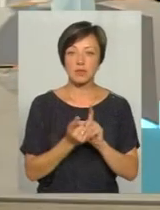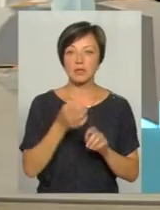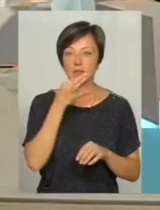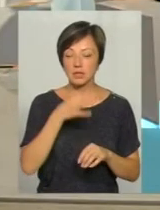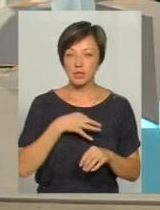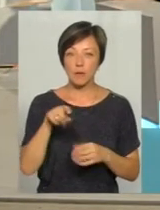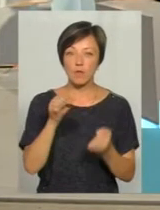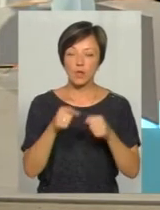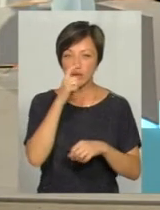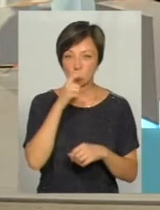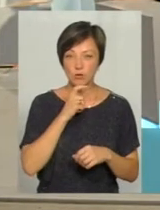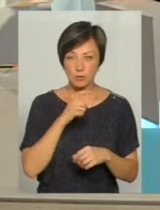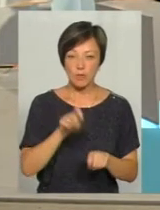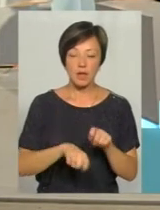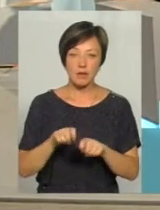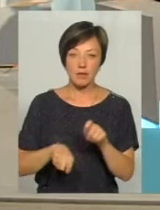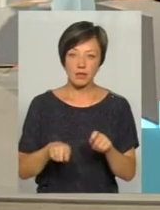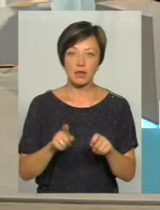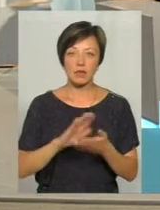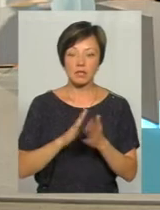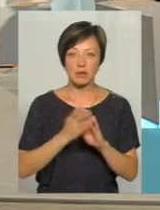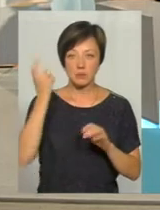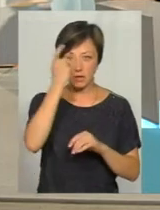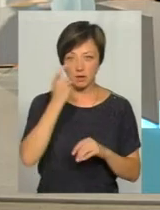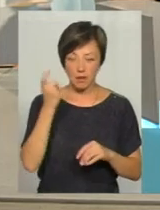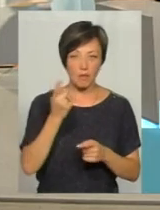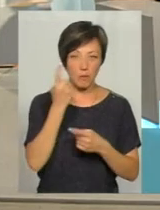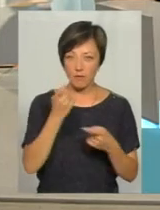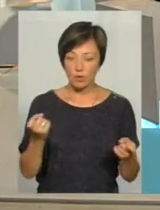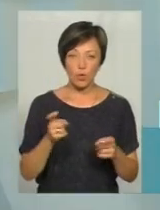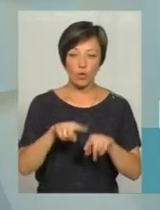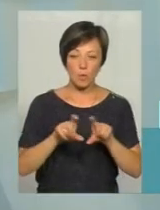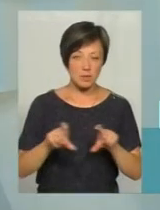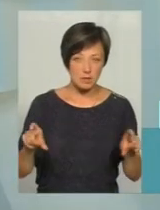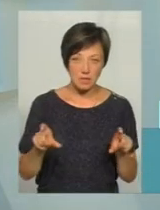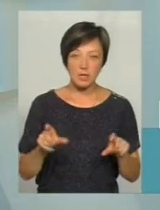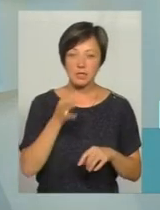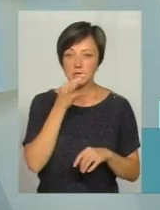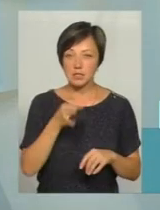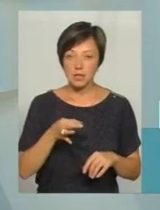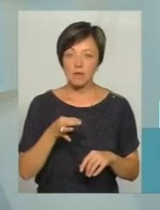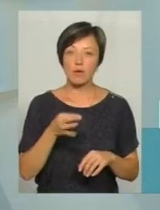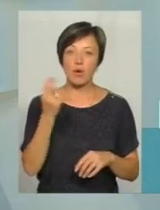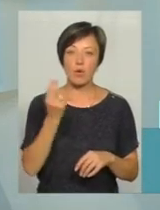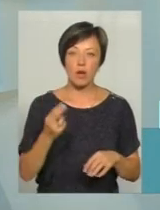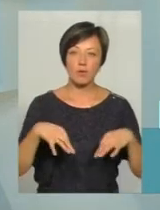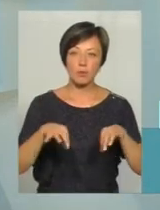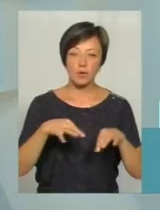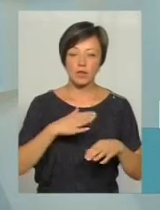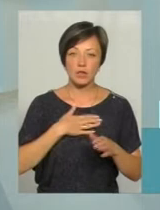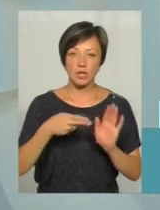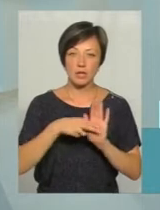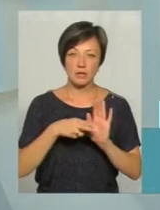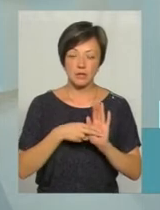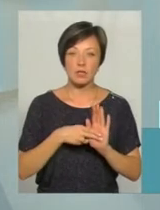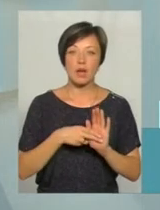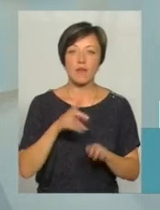водій незрозумілий, перевірте його на стан сп'яніння. Але він не повідомив нам ні номерні знаки, тільки сказати там кольор автомобіля і що на нашій реєстрації. Ну,